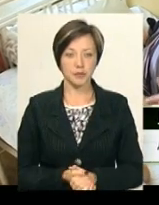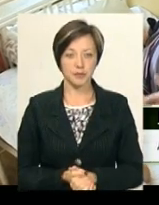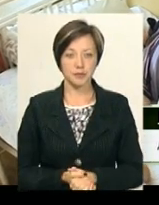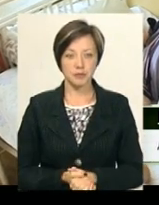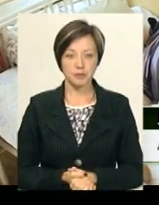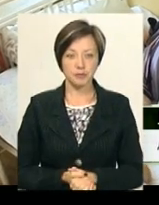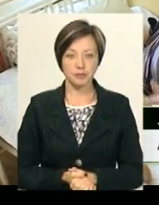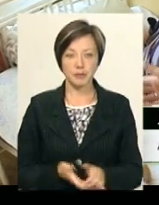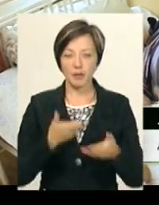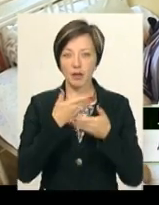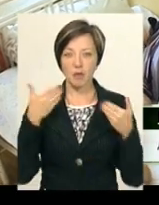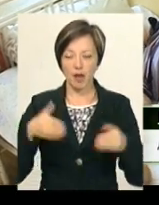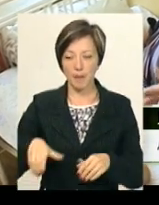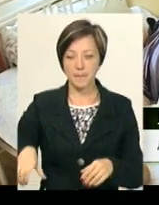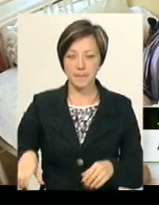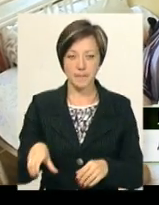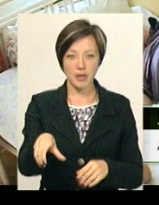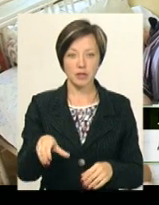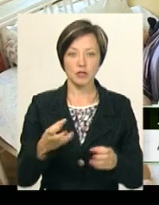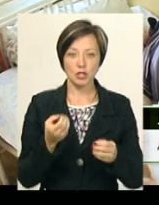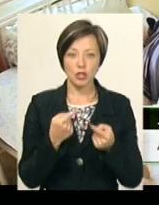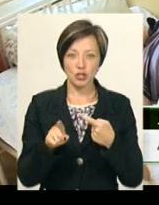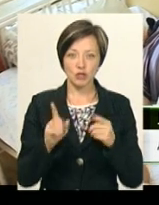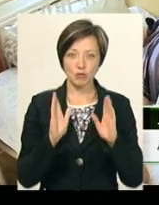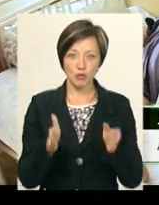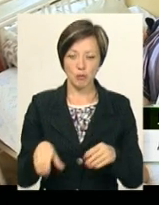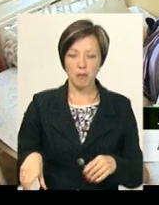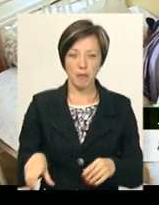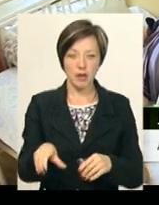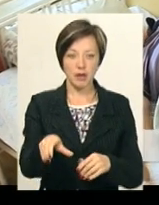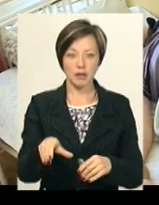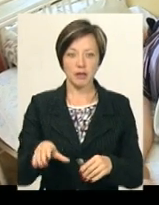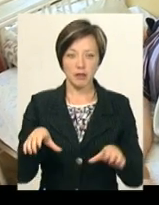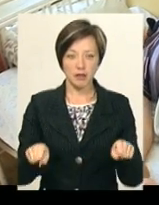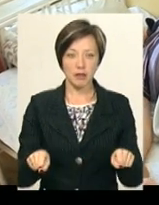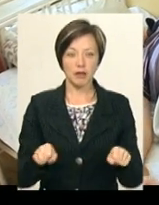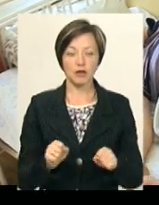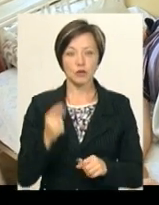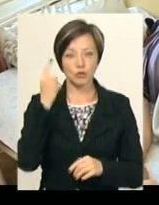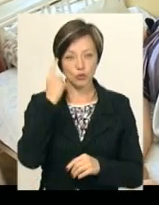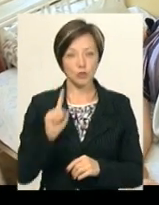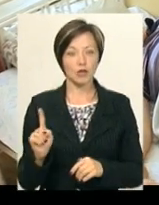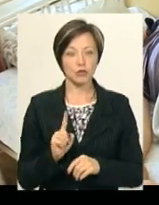І немає перила, тут може будуть ще інші якісь перила, щоб було. Ну, я думаю, що